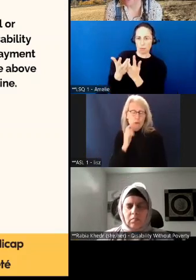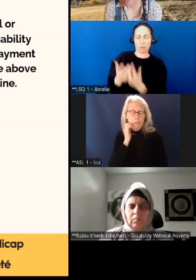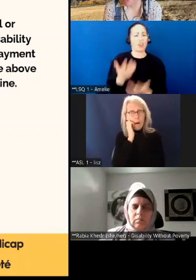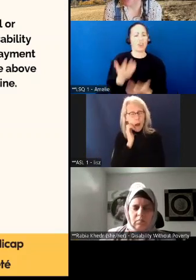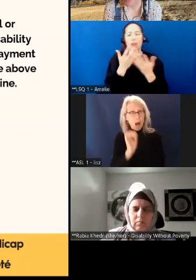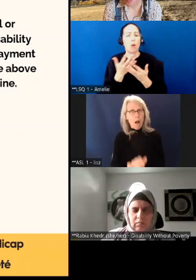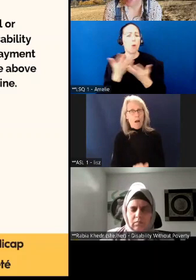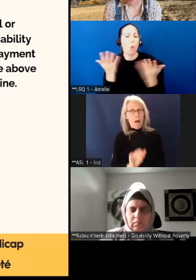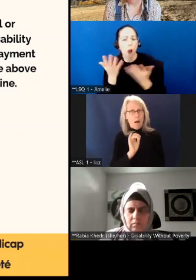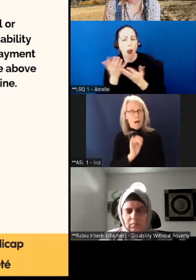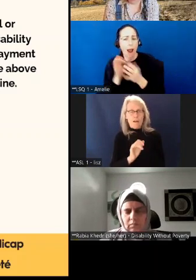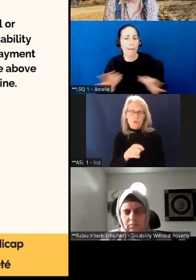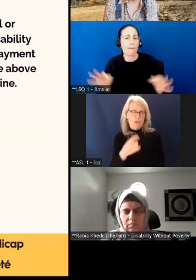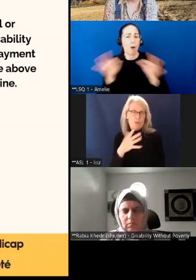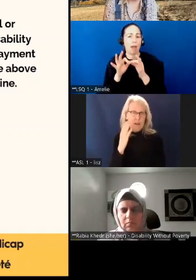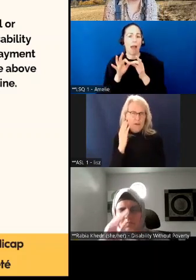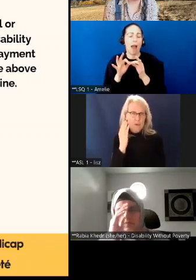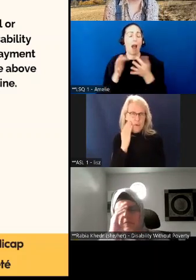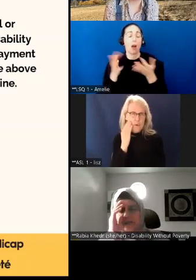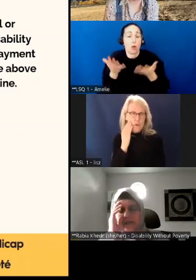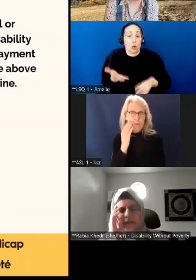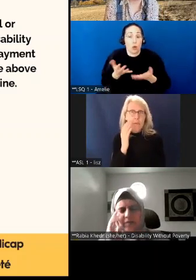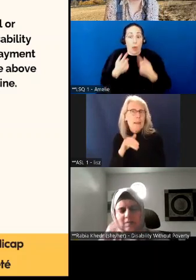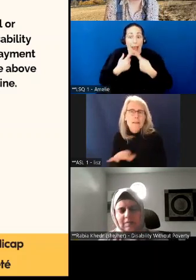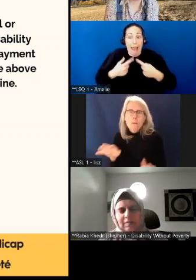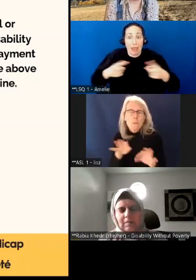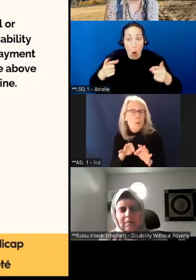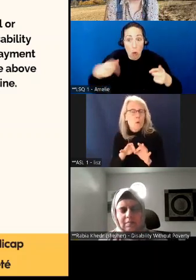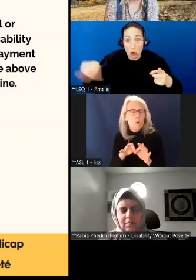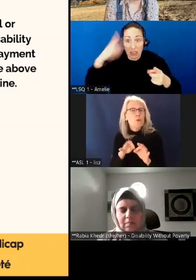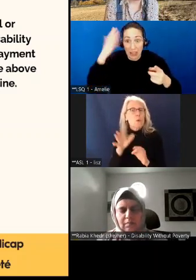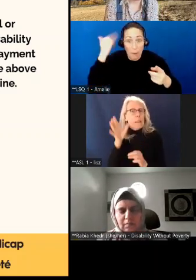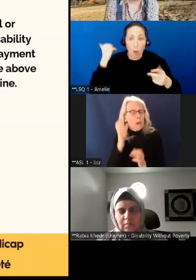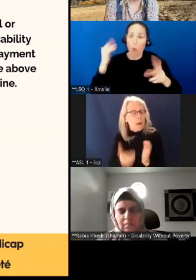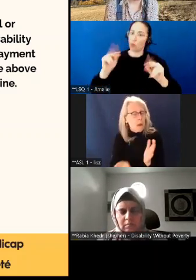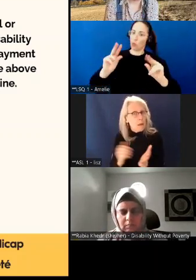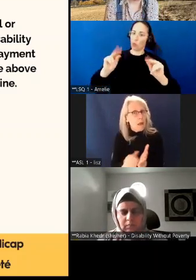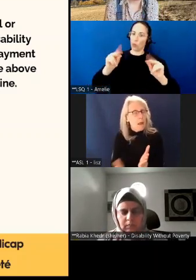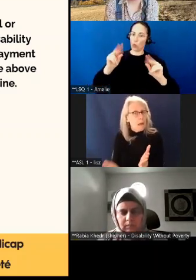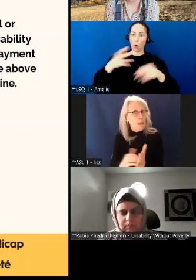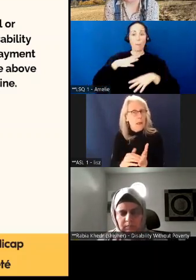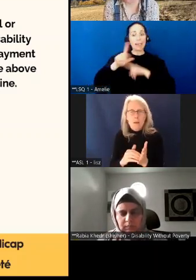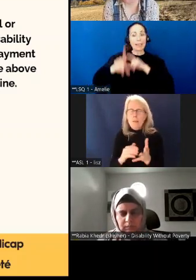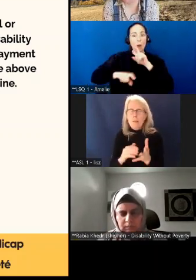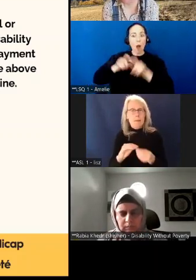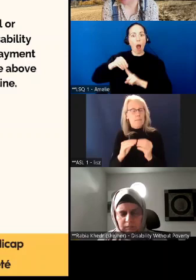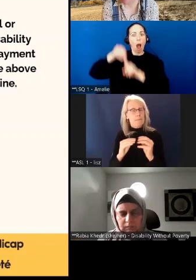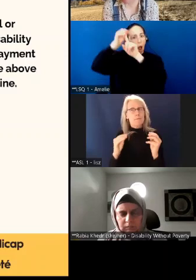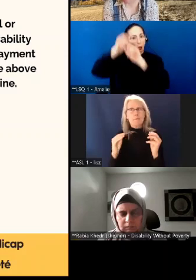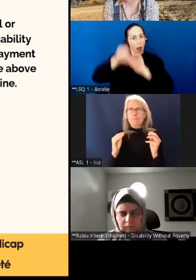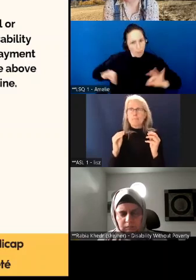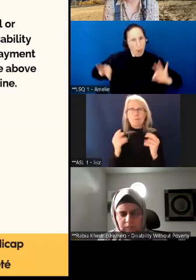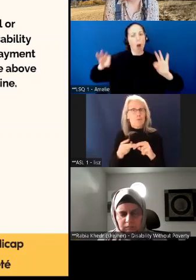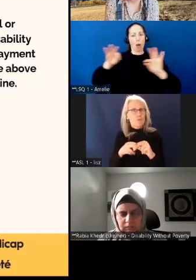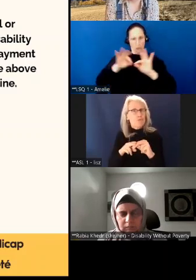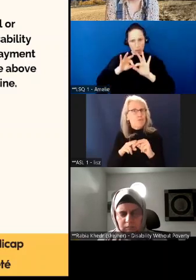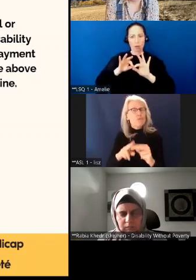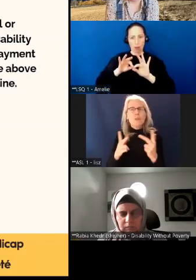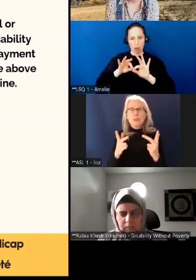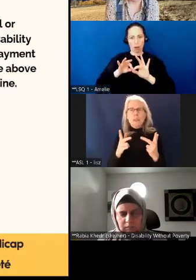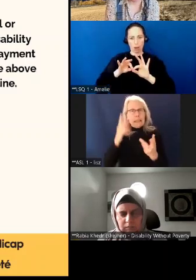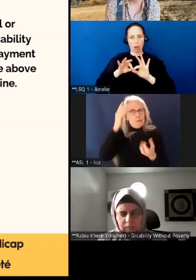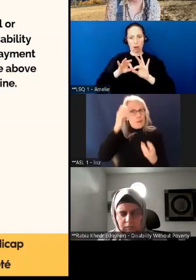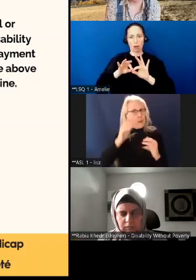pas vous annoncer quelque chose que vous ne saviez pas déjà, mais ce sondage est vraiment très important. Ce n'est pas